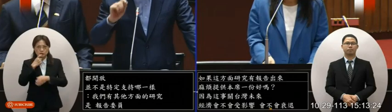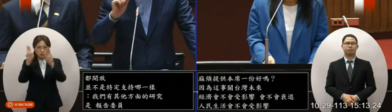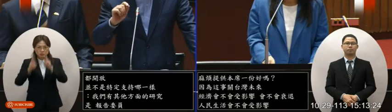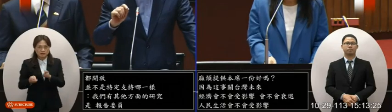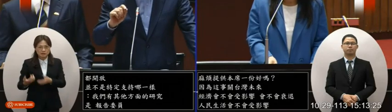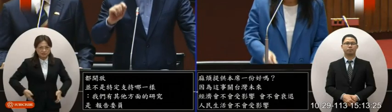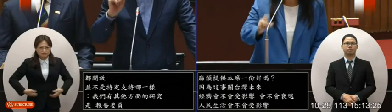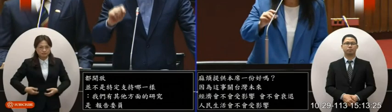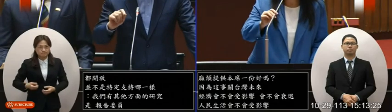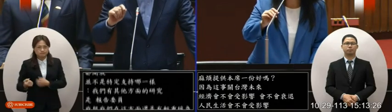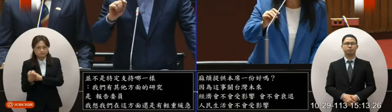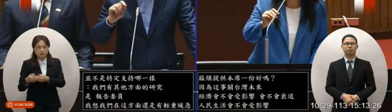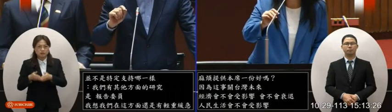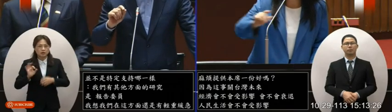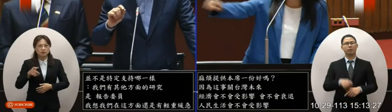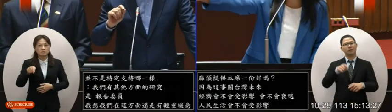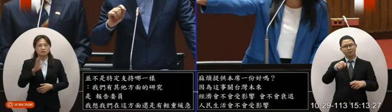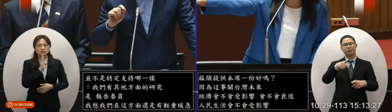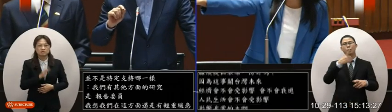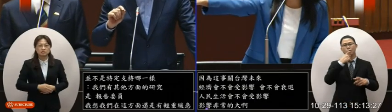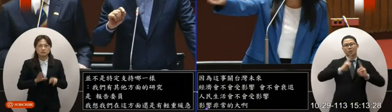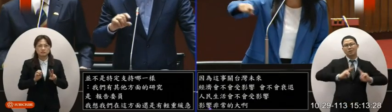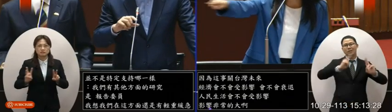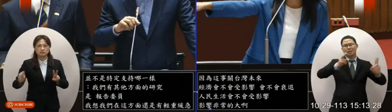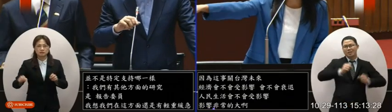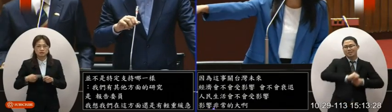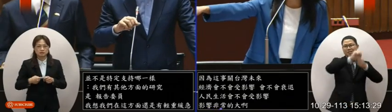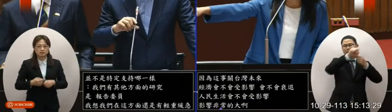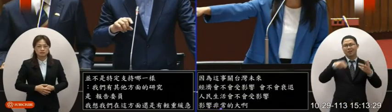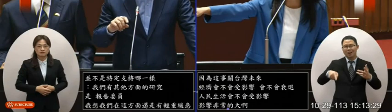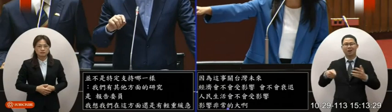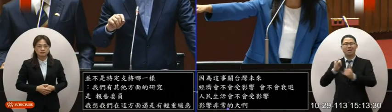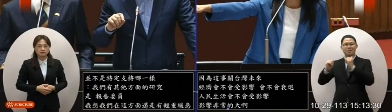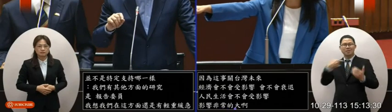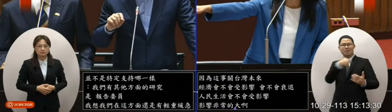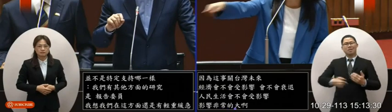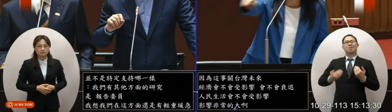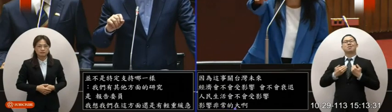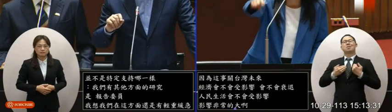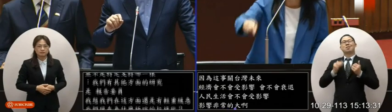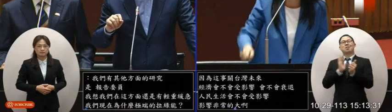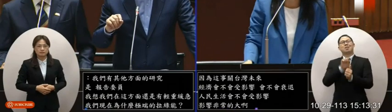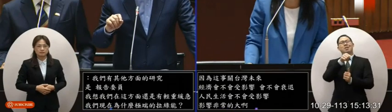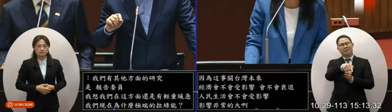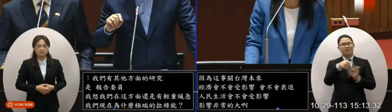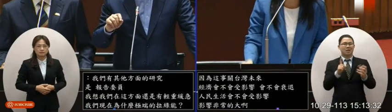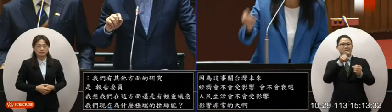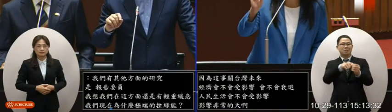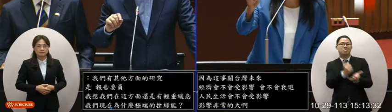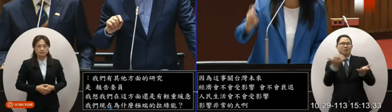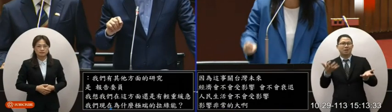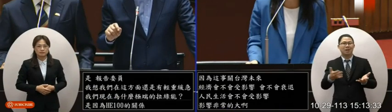的關係他在2030年但是在你拉綠能的過程我們民眾都用費在發電啦你要等多久才能達到你的目標你知道